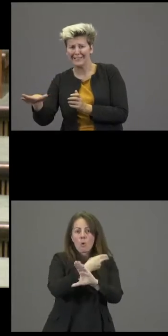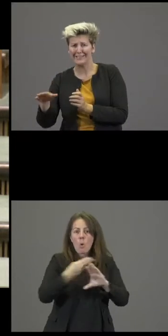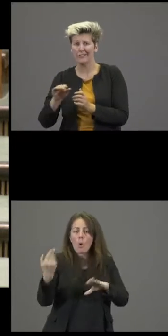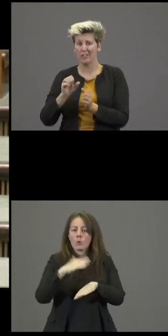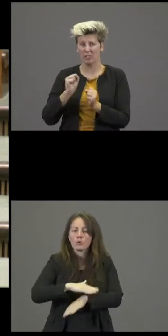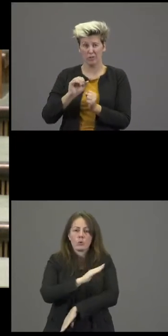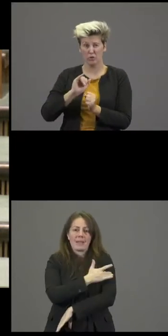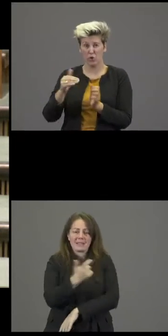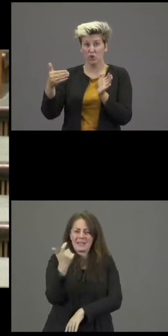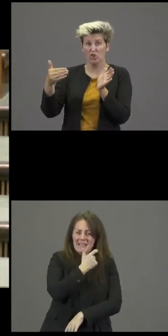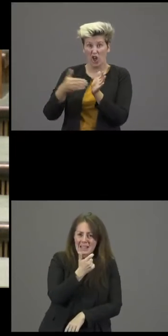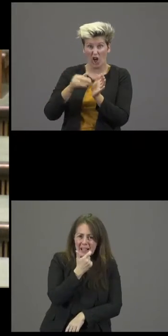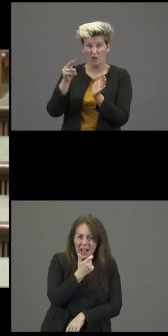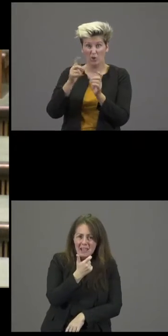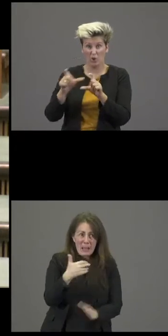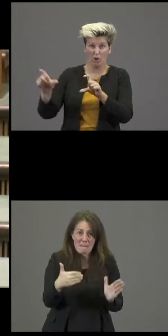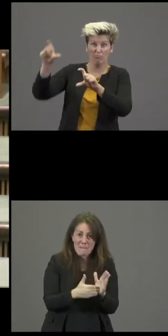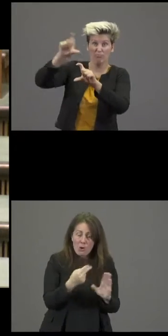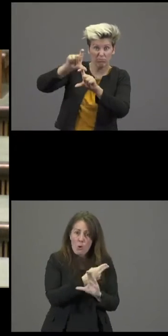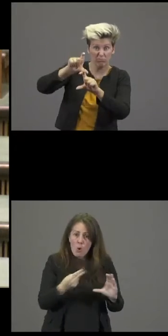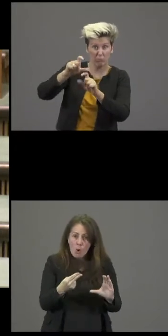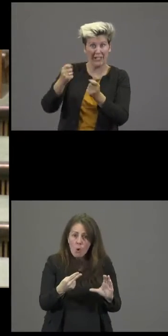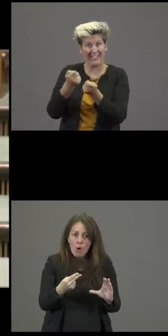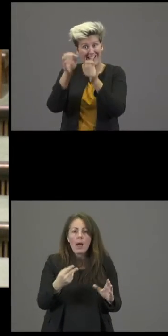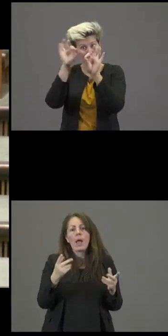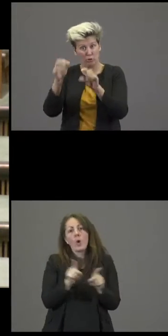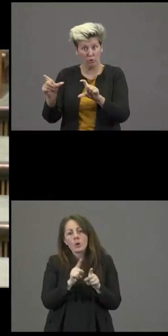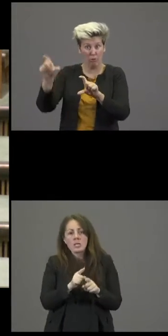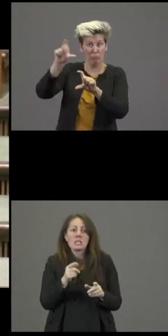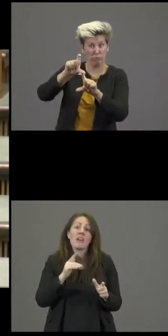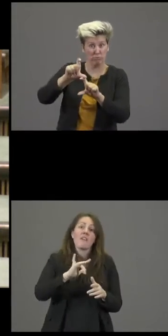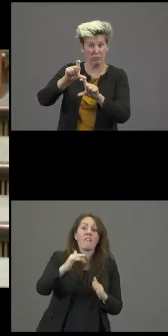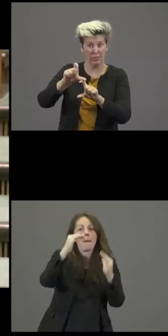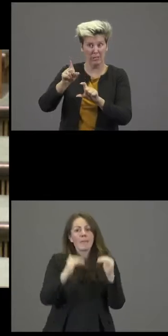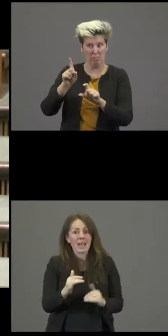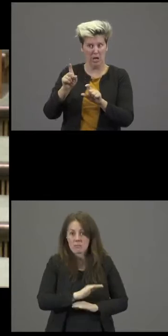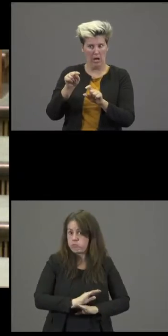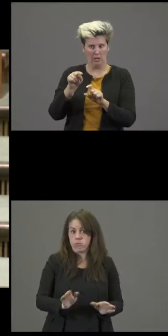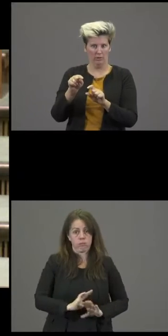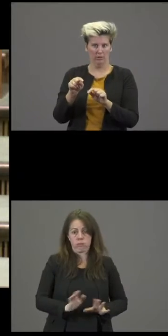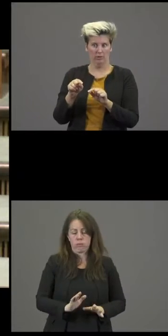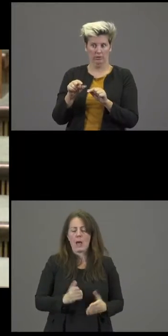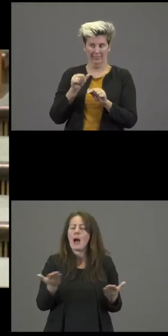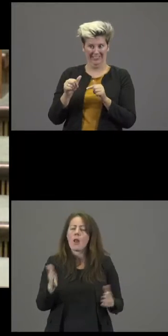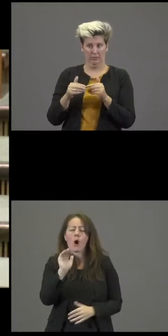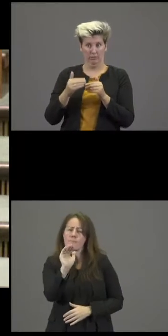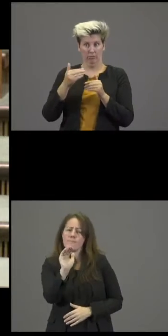sans réelle perspective de baisse à court terme. Alors, monsieur le ministre, je suppose que vous allez passer votre week-end, ou une partie